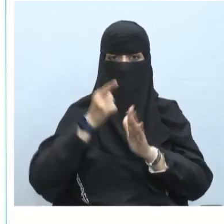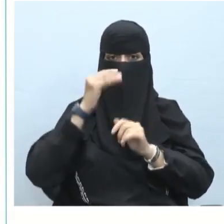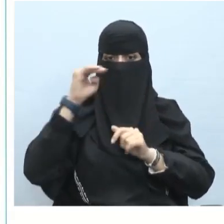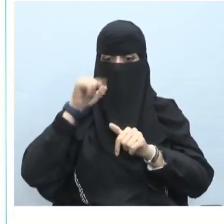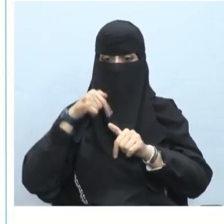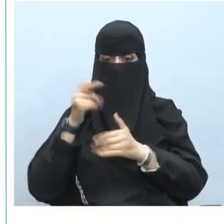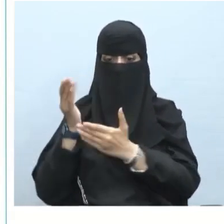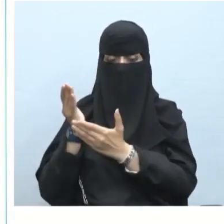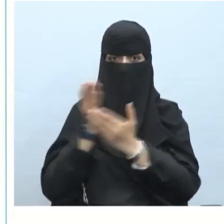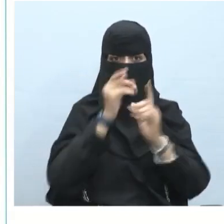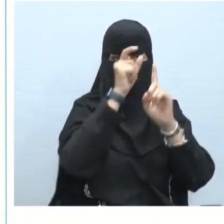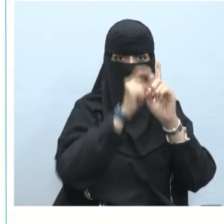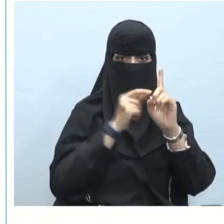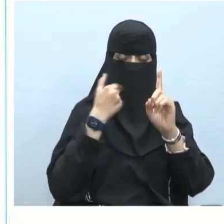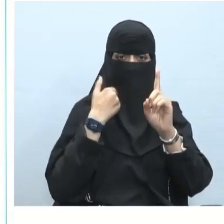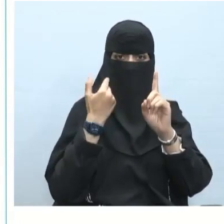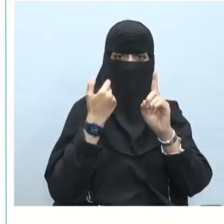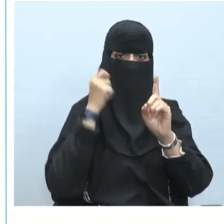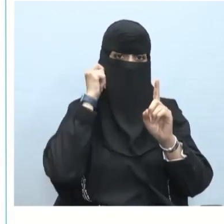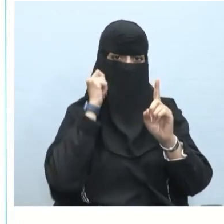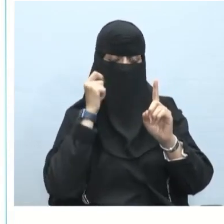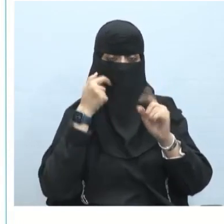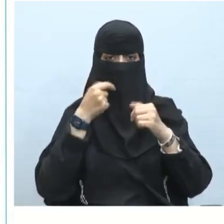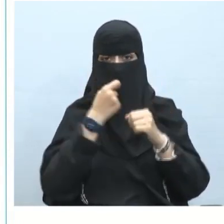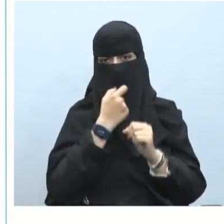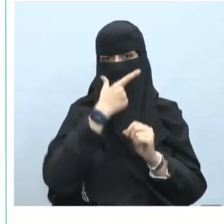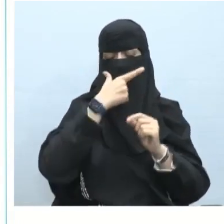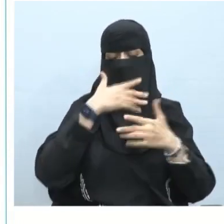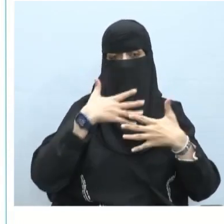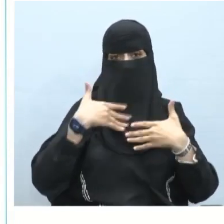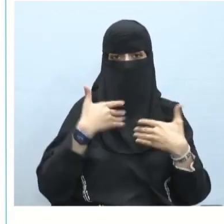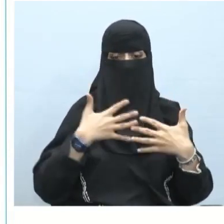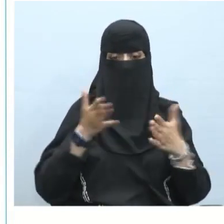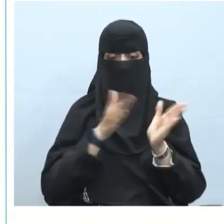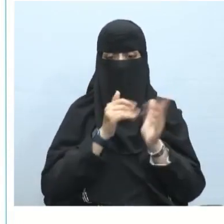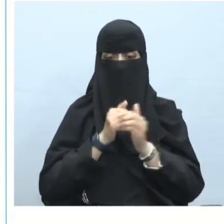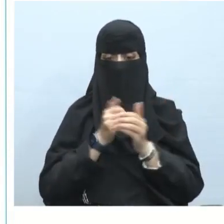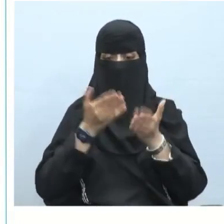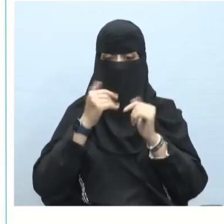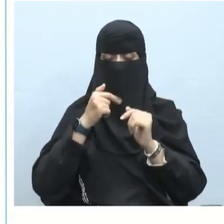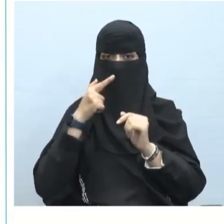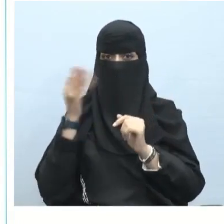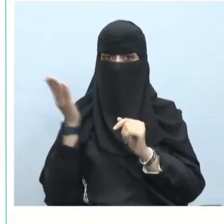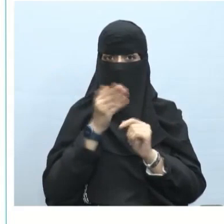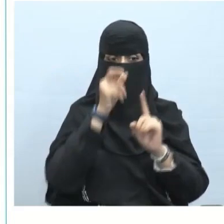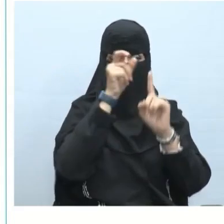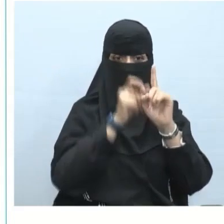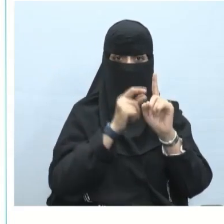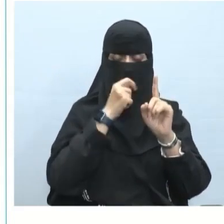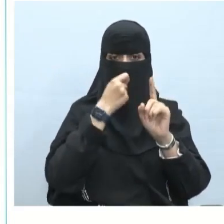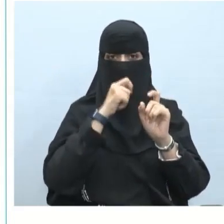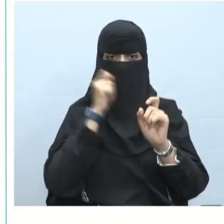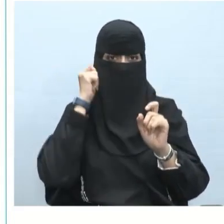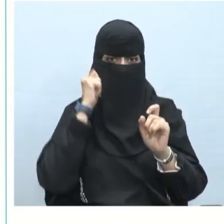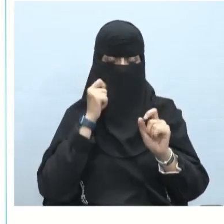الأولى أقبل التائب باسما ومستبشرا الجملة الثانية أقبل التائب وثغره